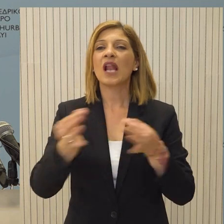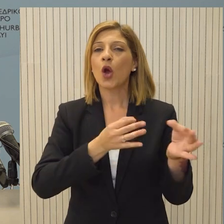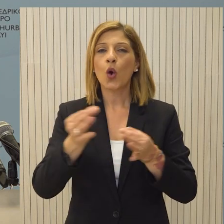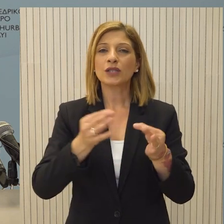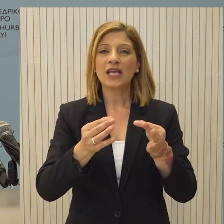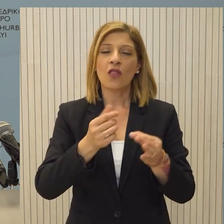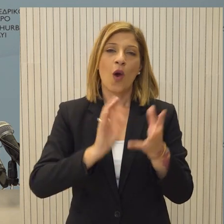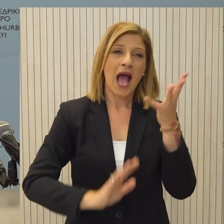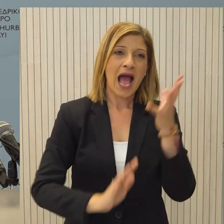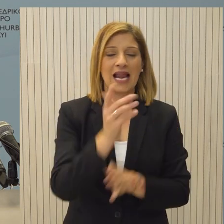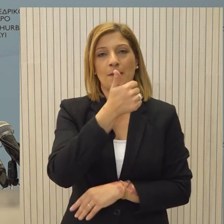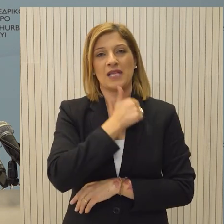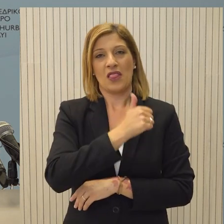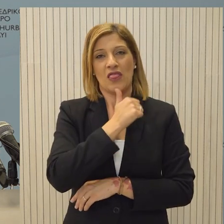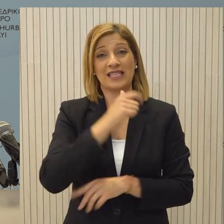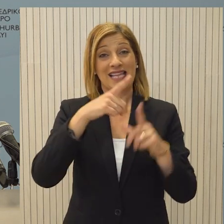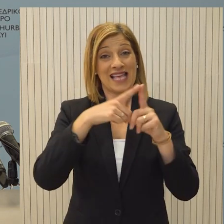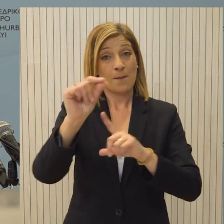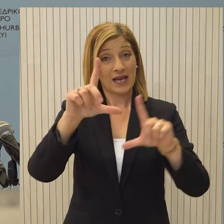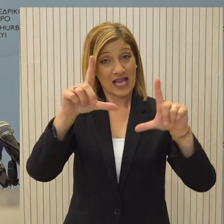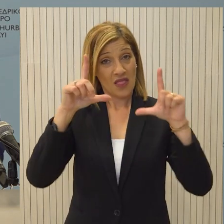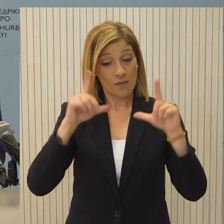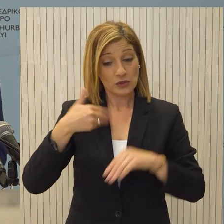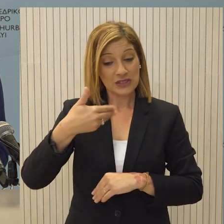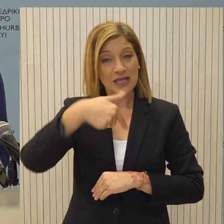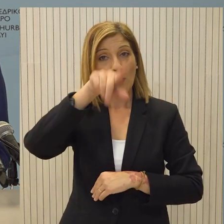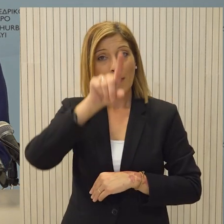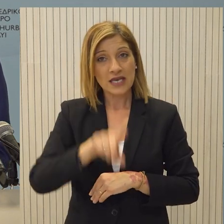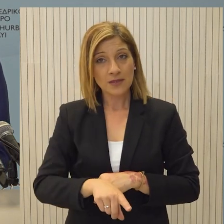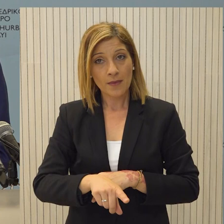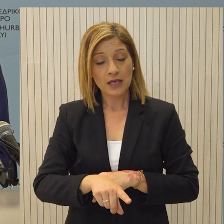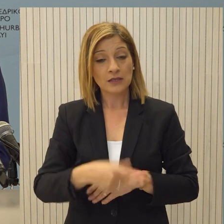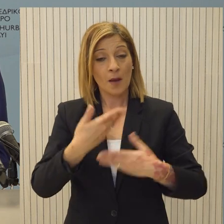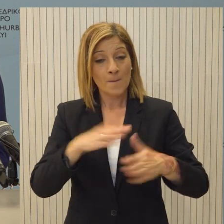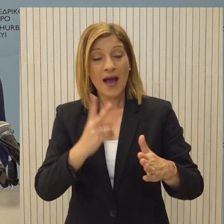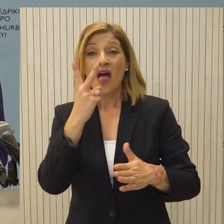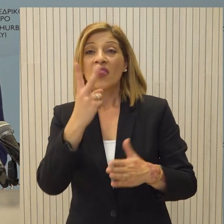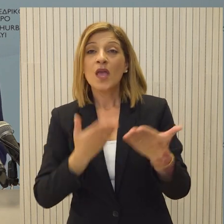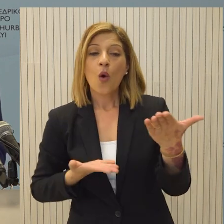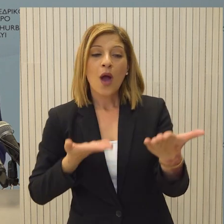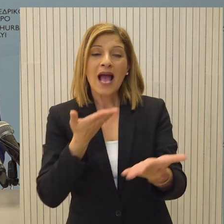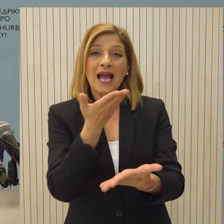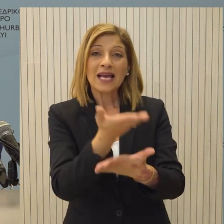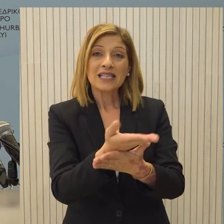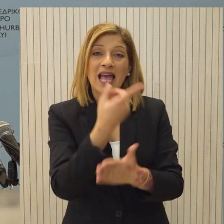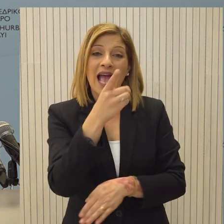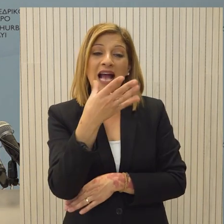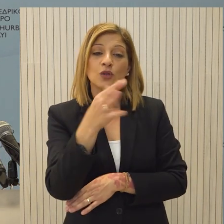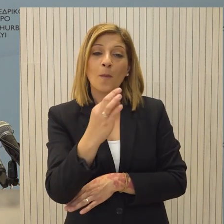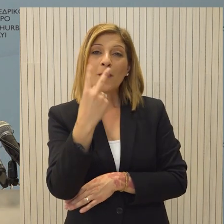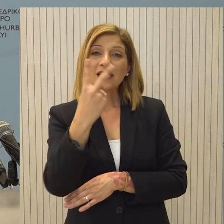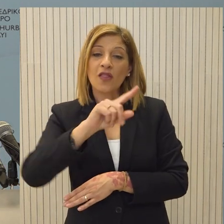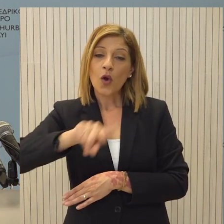Ανθεκτικότητας. Η Κυπριακή Δημοκρατία θα αποστείλει στις επόμενες μέρες τα δύο αιτήματα πληρωμής συνολικού ποσού 152